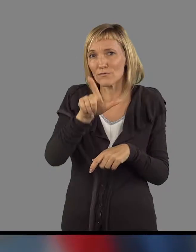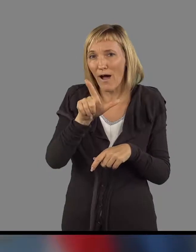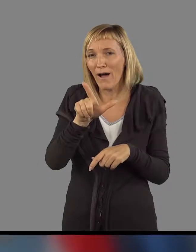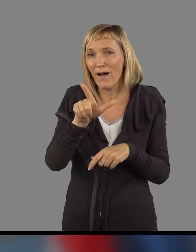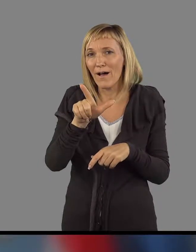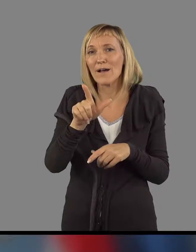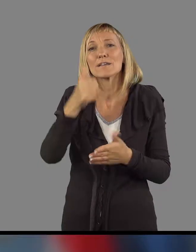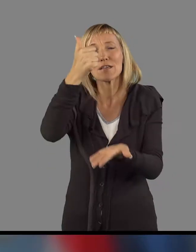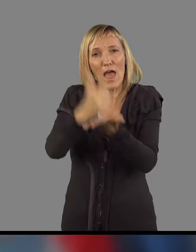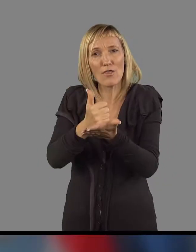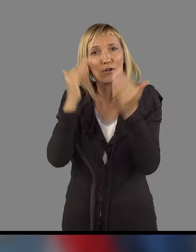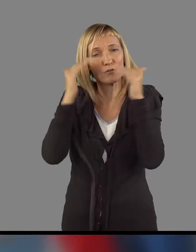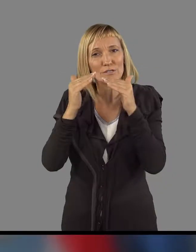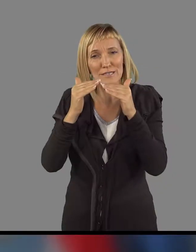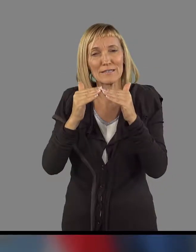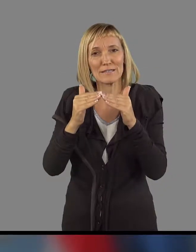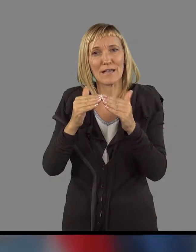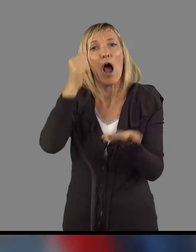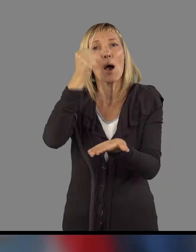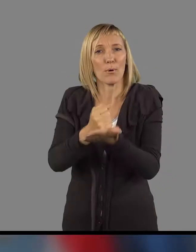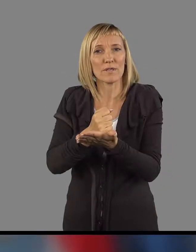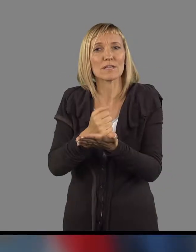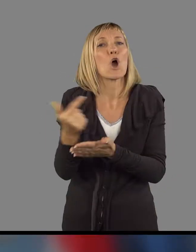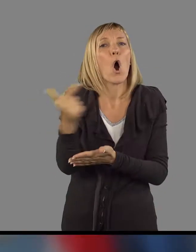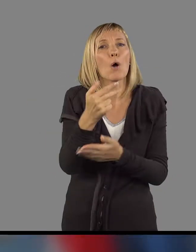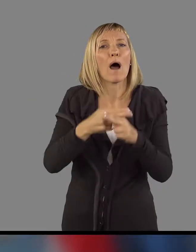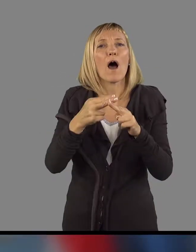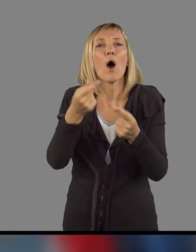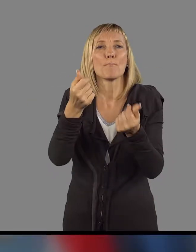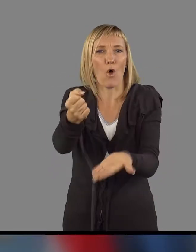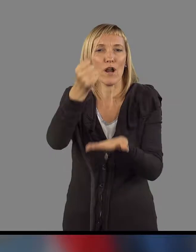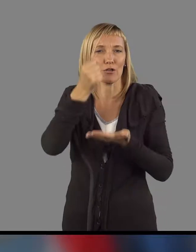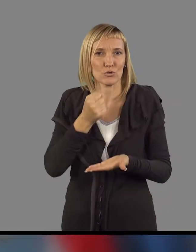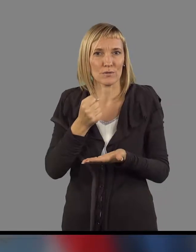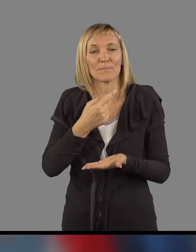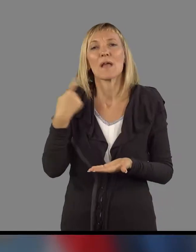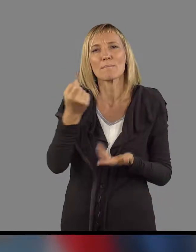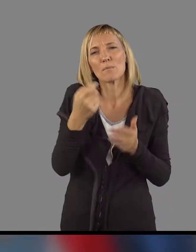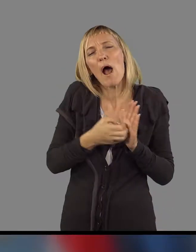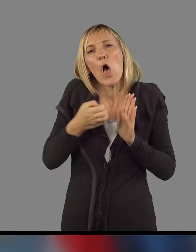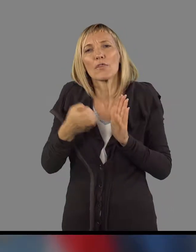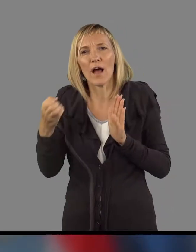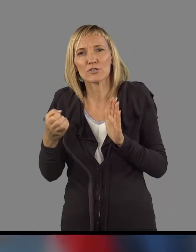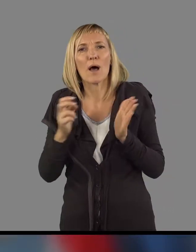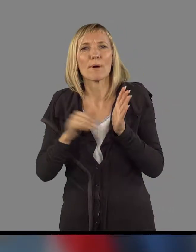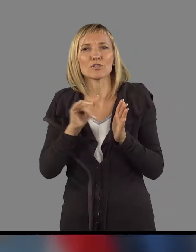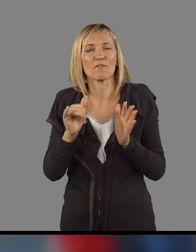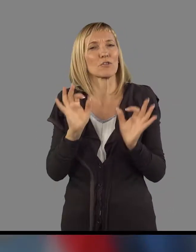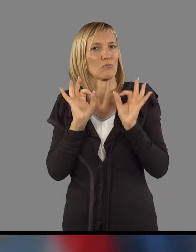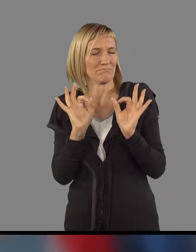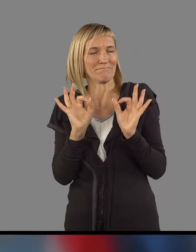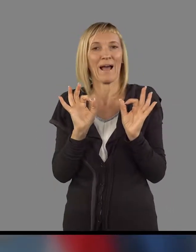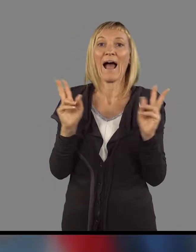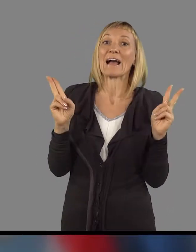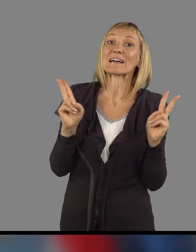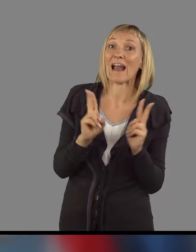zaključili smo soglasno z temi potrditvami proračunov. Tako da smo bili malo daljši, ampak smo bili še vedno solidno